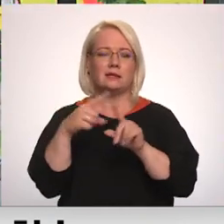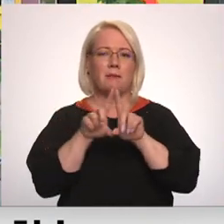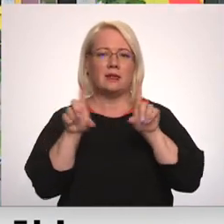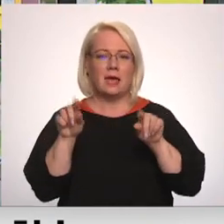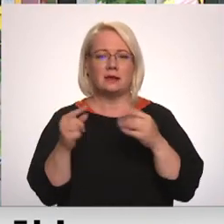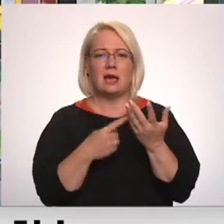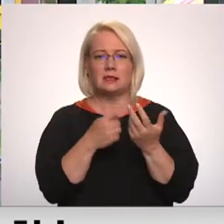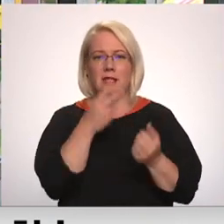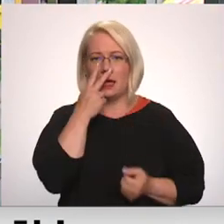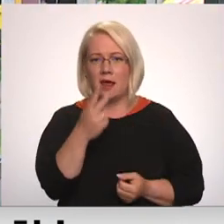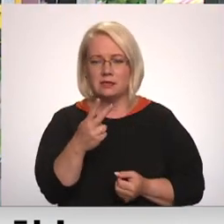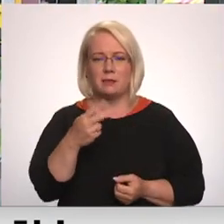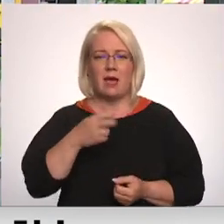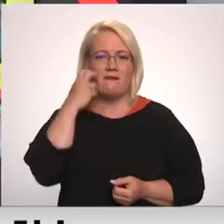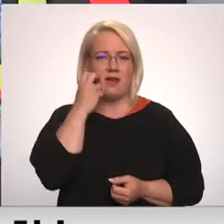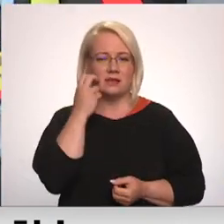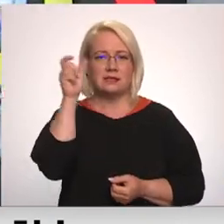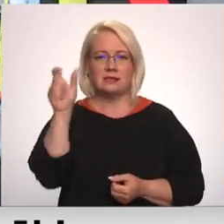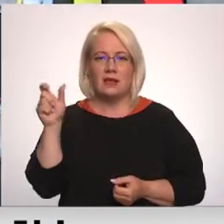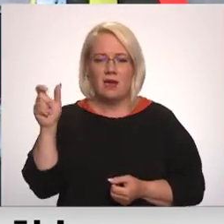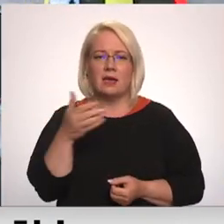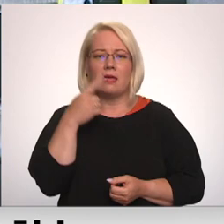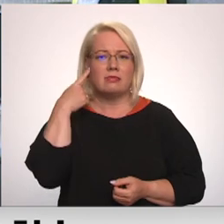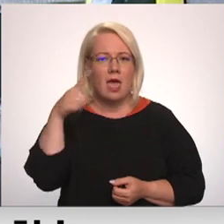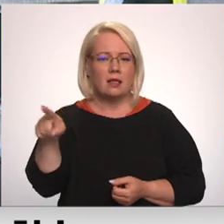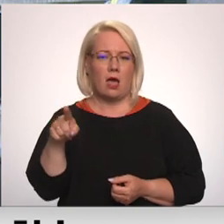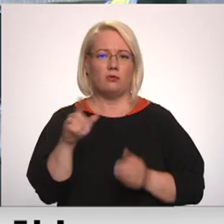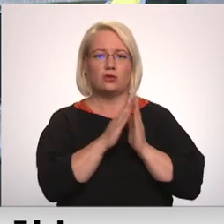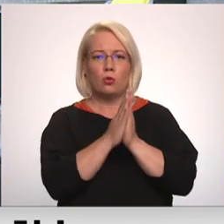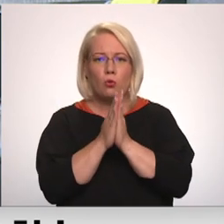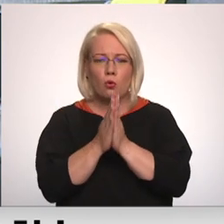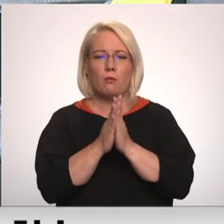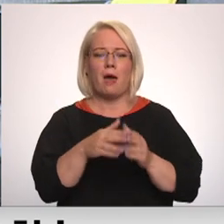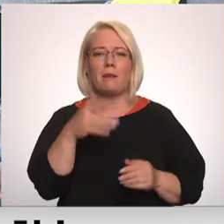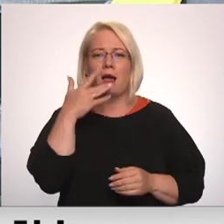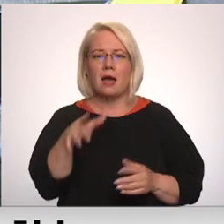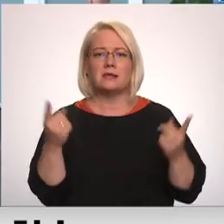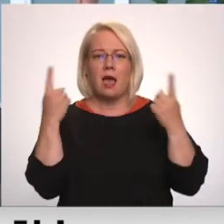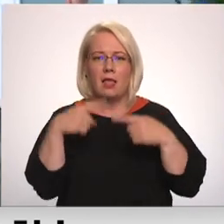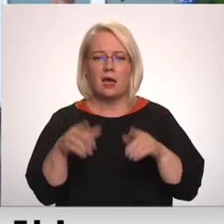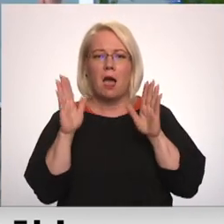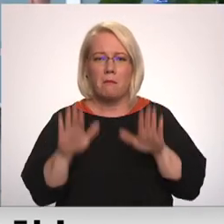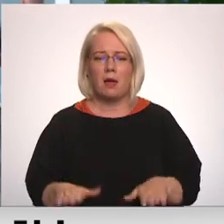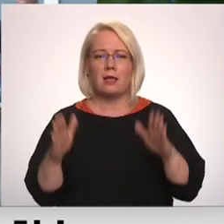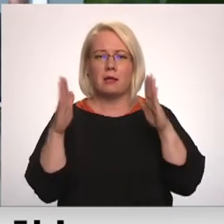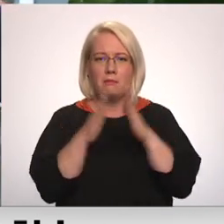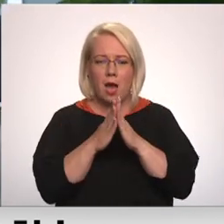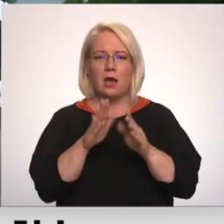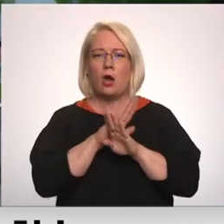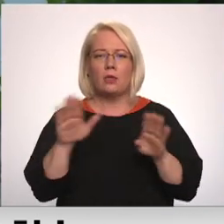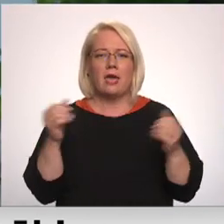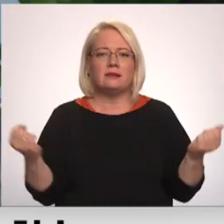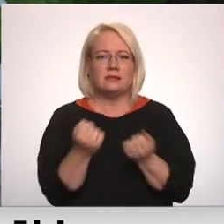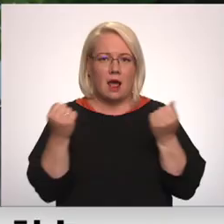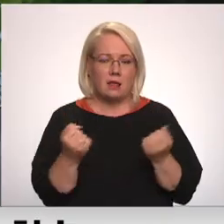atskaitēs vērojums, ka gados vecāki seniori nav klausījuši aicinājumam dienas karstāko laiku pārlaist mājās un neveikt fizisku